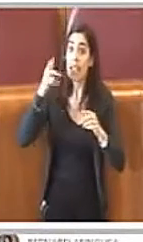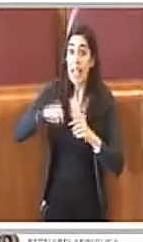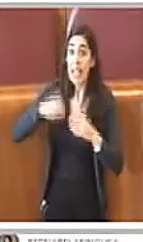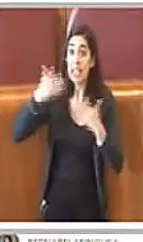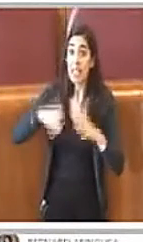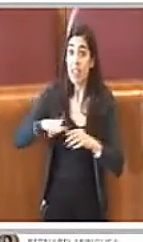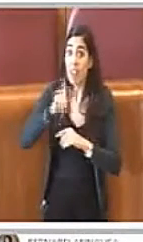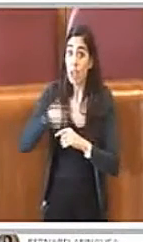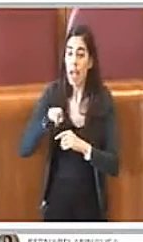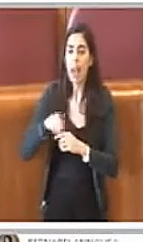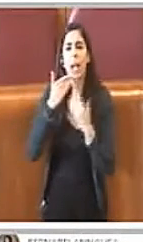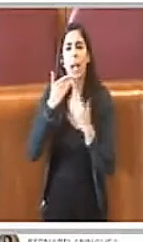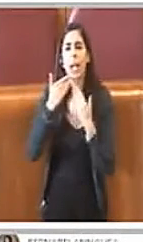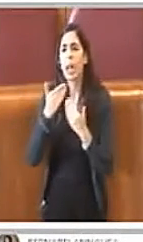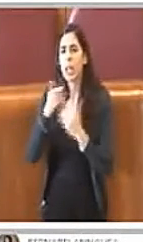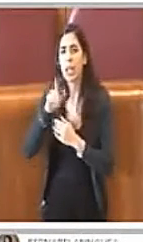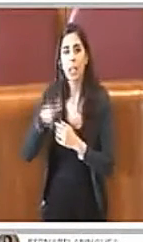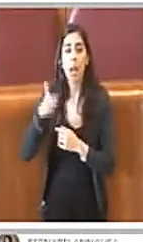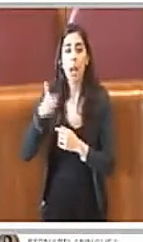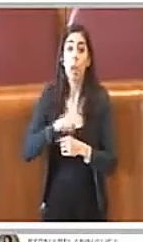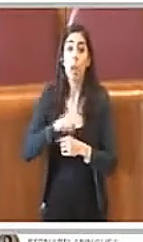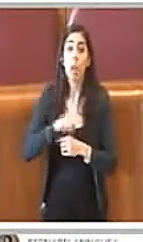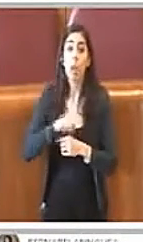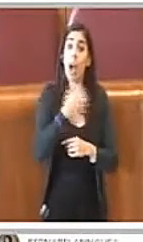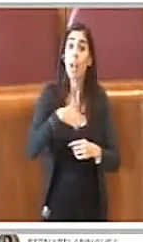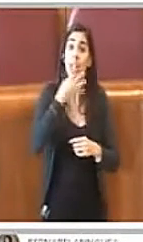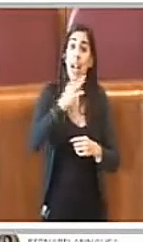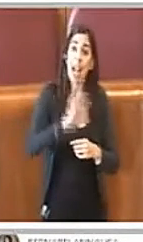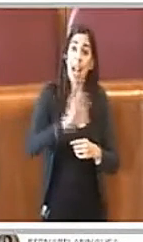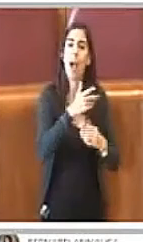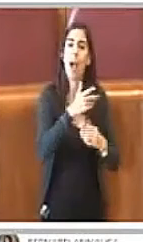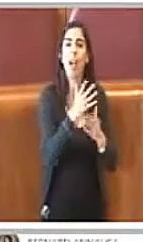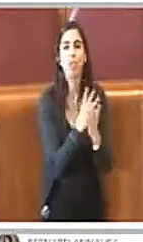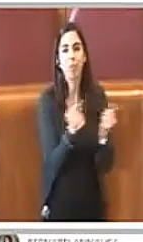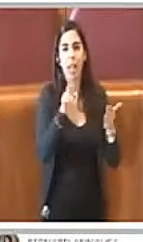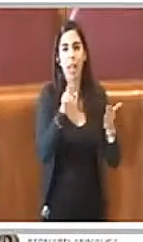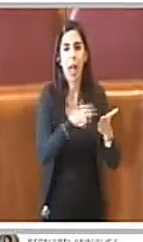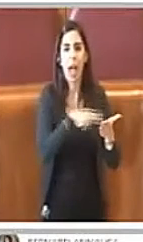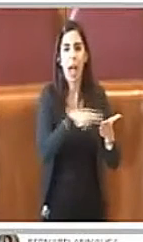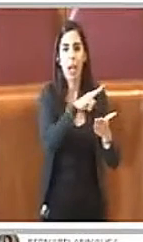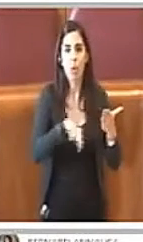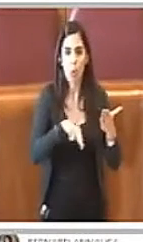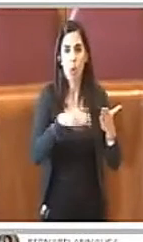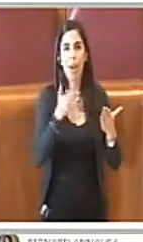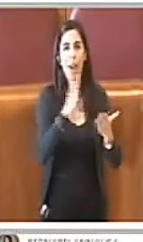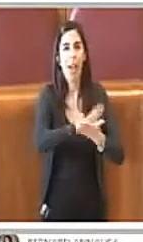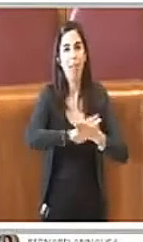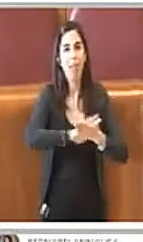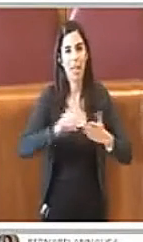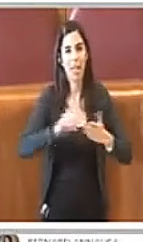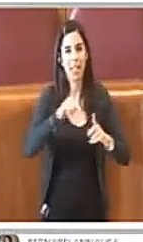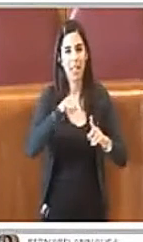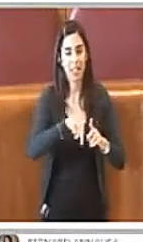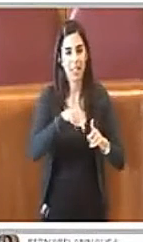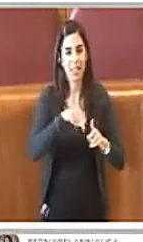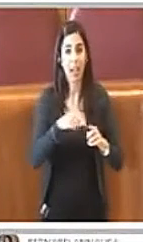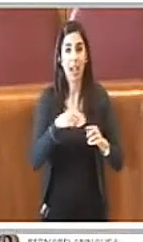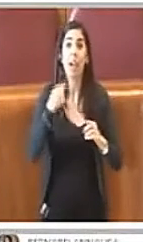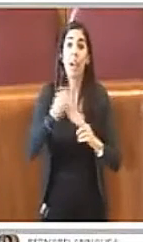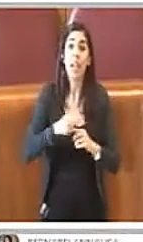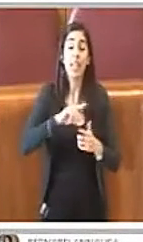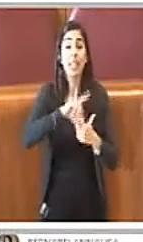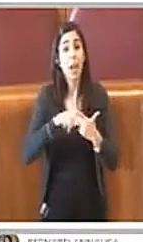annullato l'amnistia ai colpisti. Il secondo processo, detto Condor dall'operazione